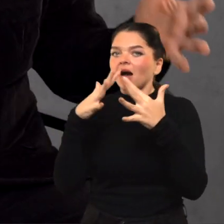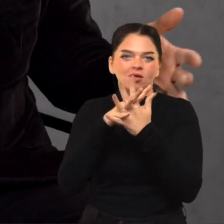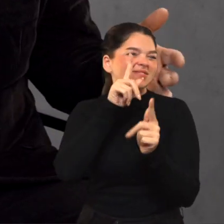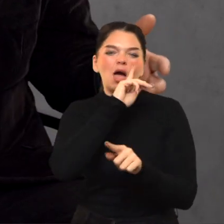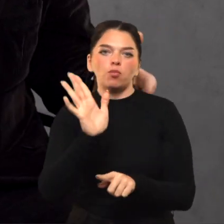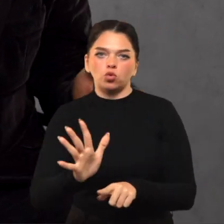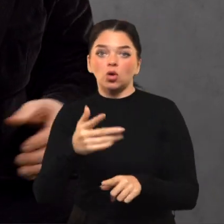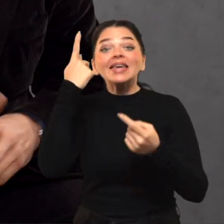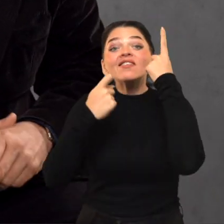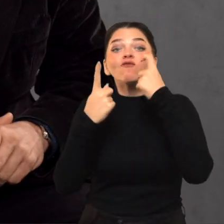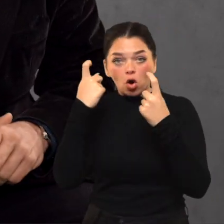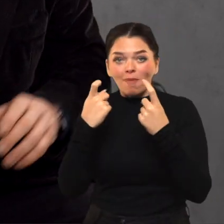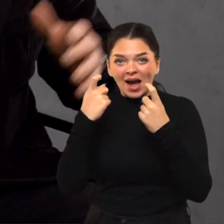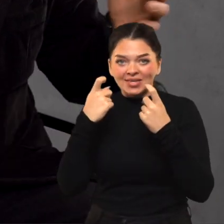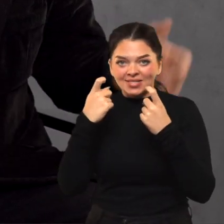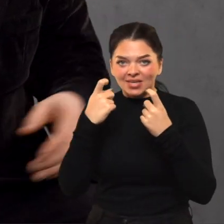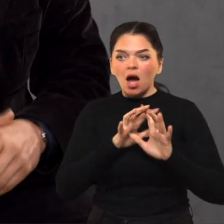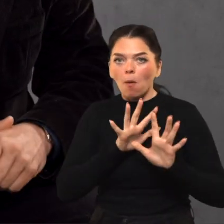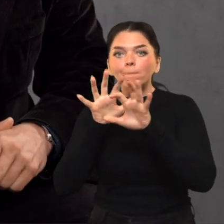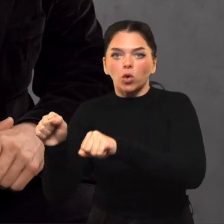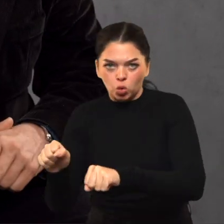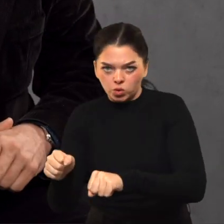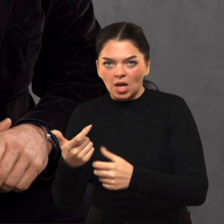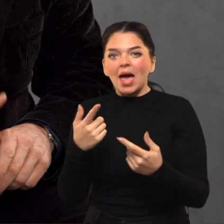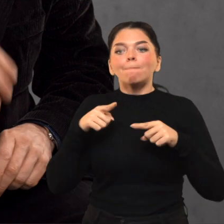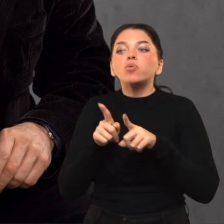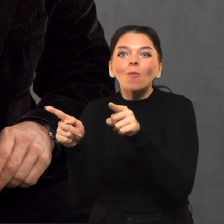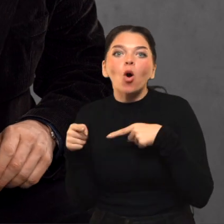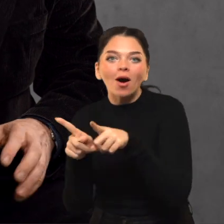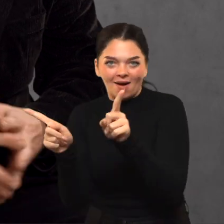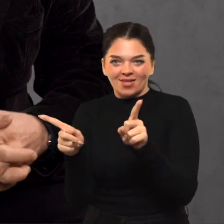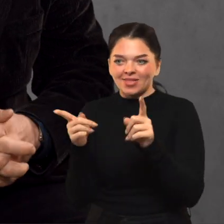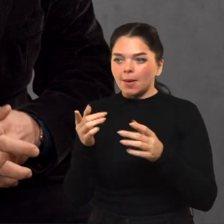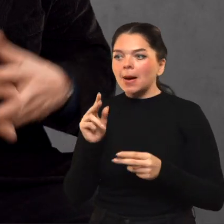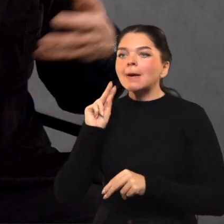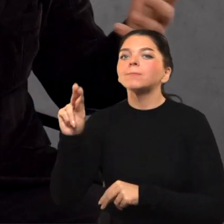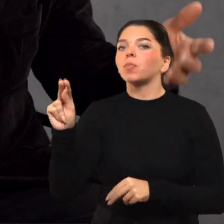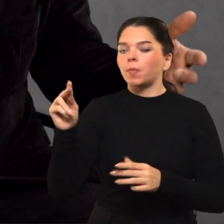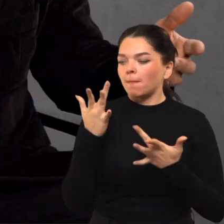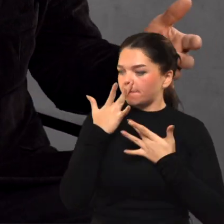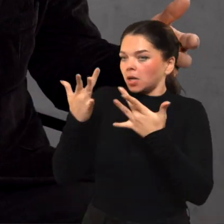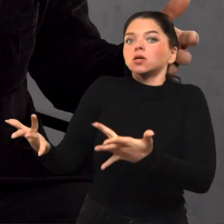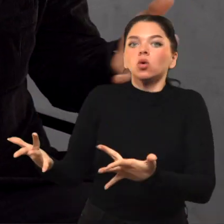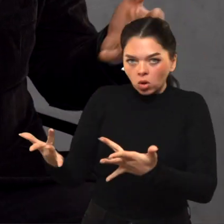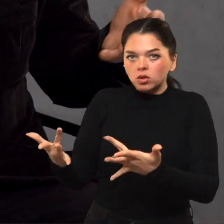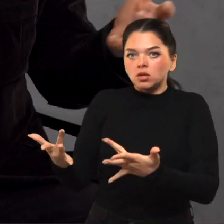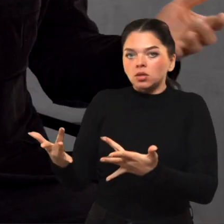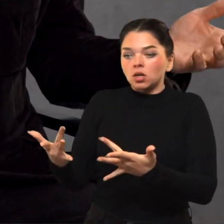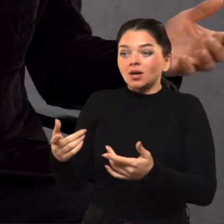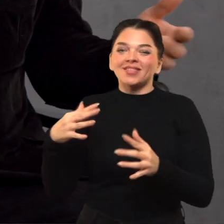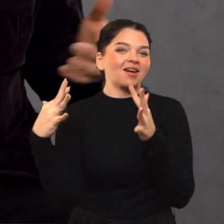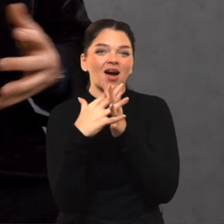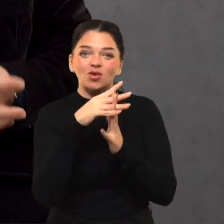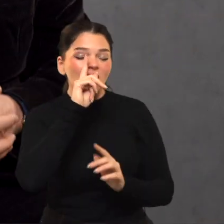Aš kalbu apie informacinio karo priemonės, apie propagandą, apie perspėjamosius veiksmus, apie demonstraciją. Viso šito